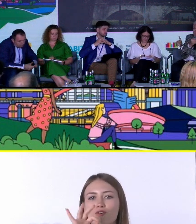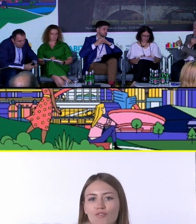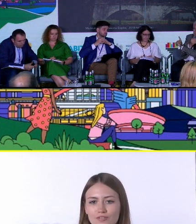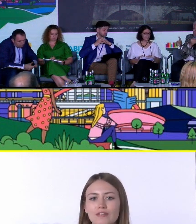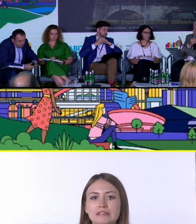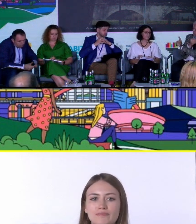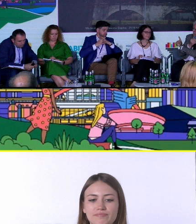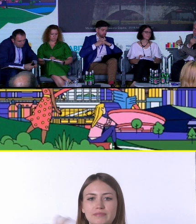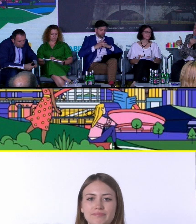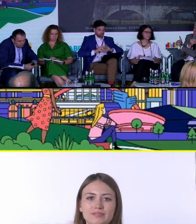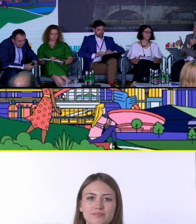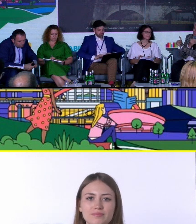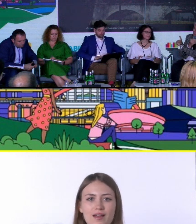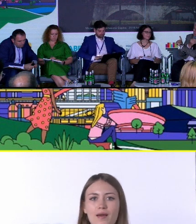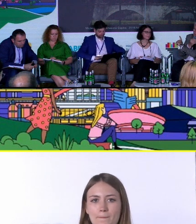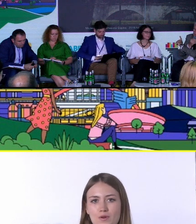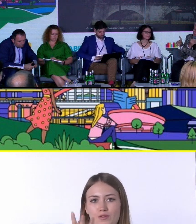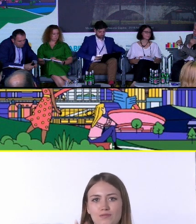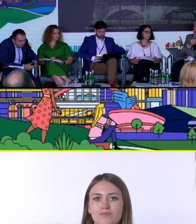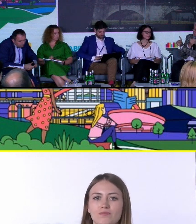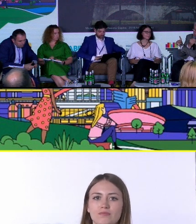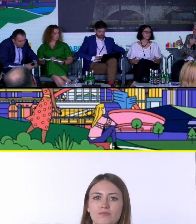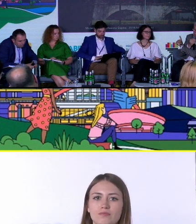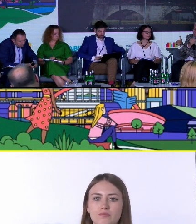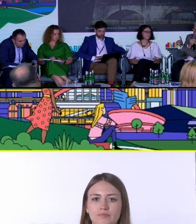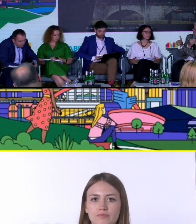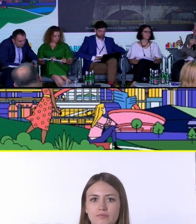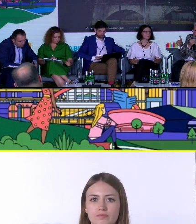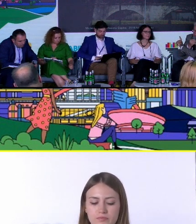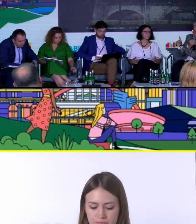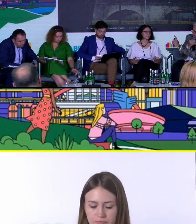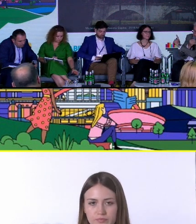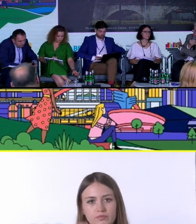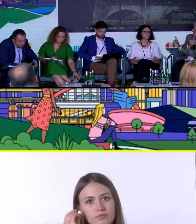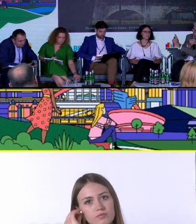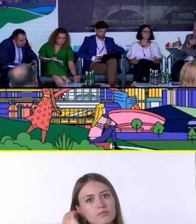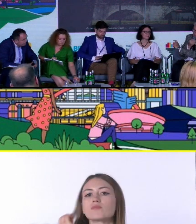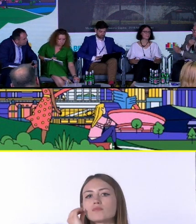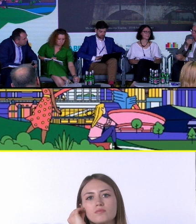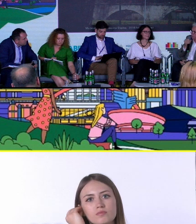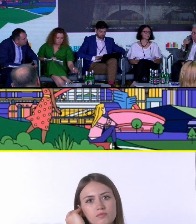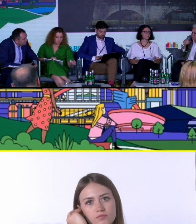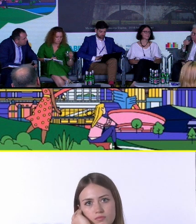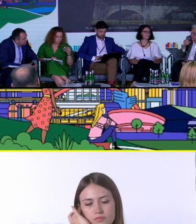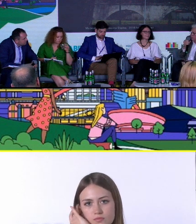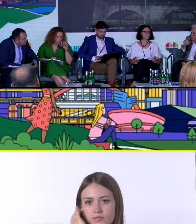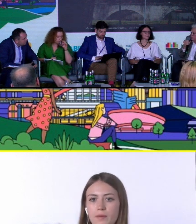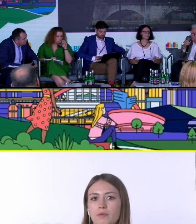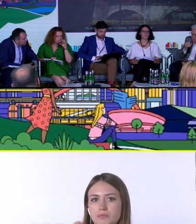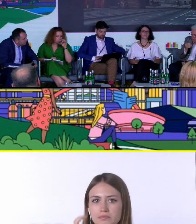Bo kolej miała taki świetny pomysł, że to taka mało ruchliwa linia, to ją rozbieżmy. Jeździliśmy tak w tą i z powrotem po tym wiadukcie. No i jest.